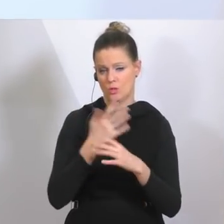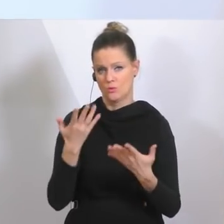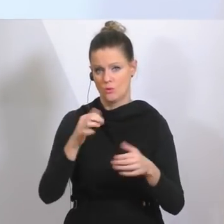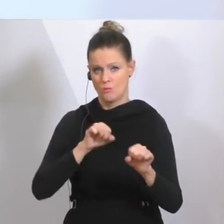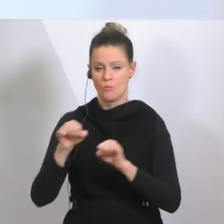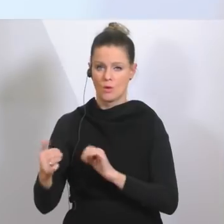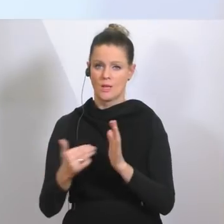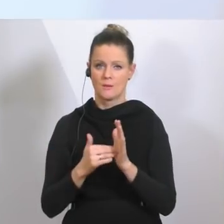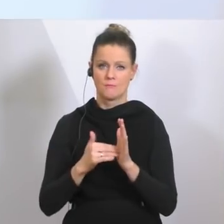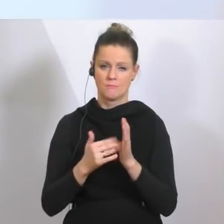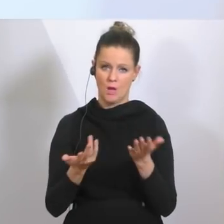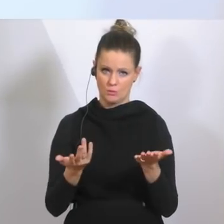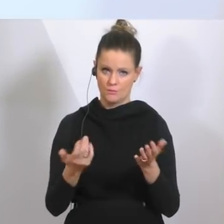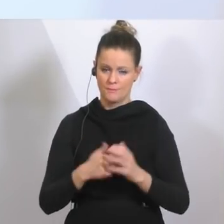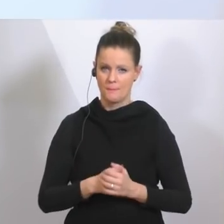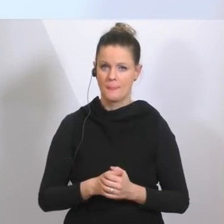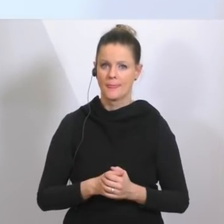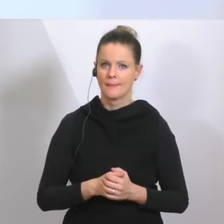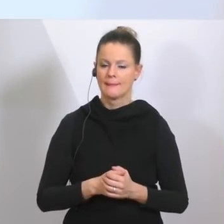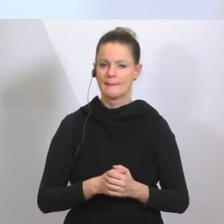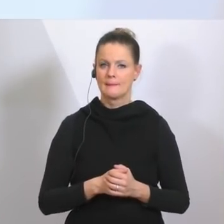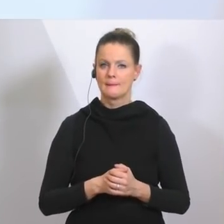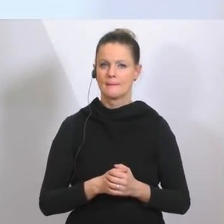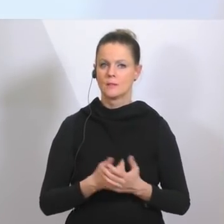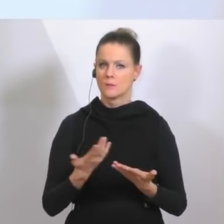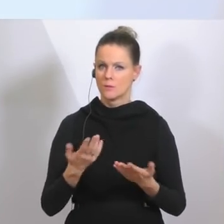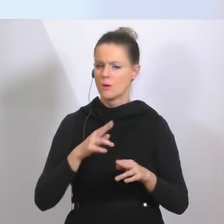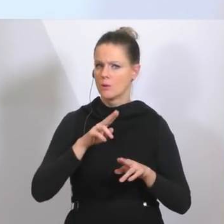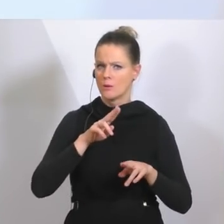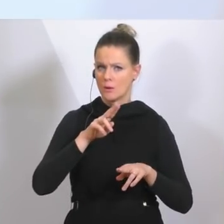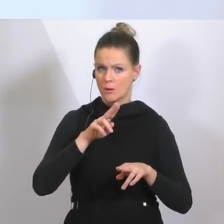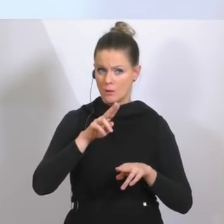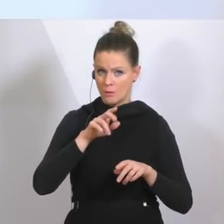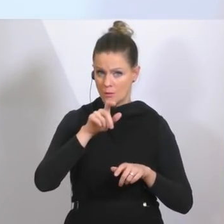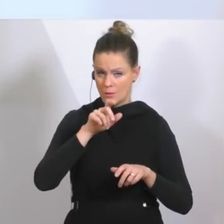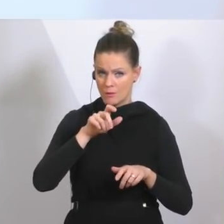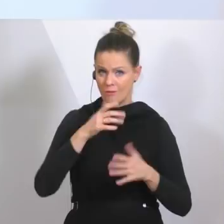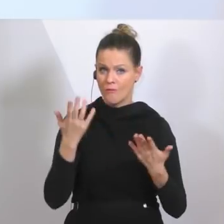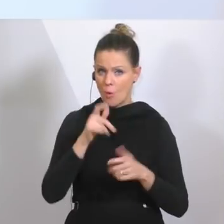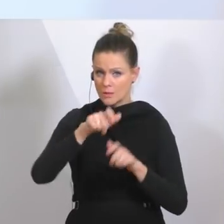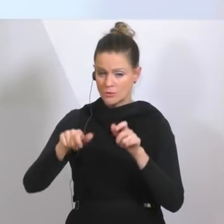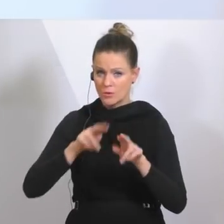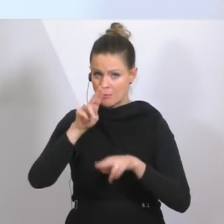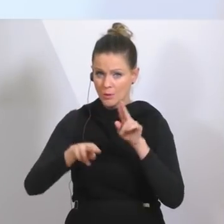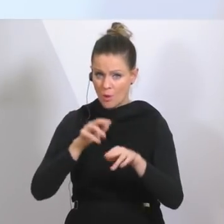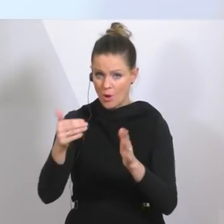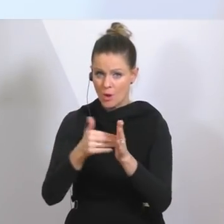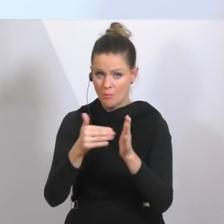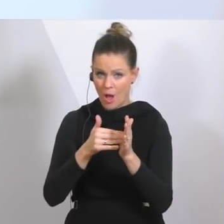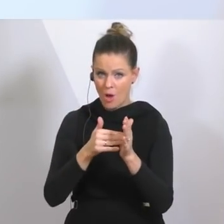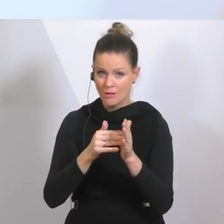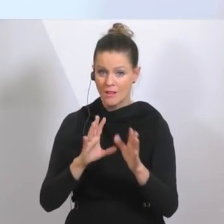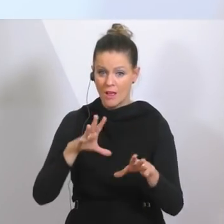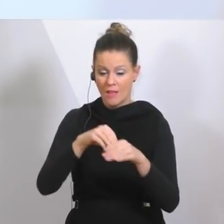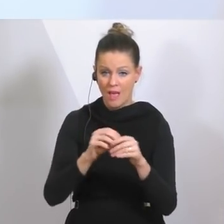dringendes Gebot. Das kann natürlich nicht bei den Zubetreuenden stattfinden, sondern an einem anderen sicheren Quartier.